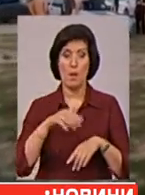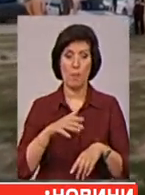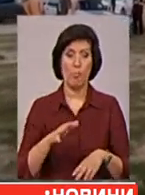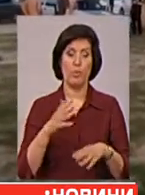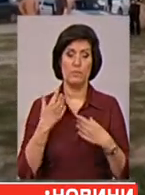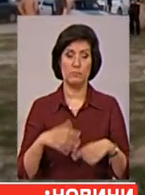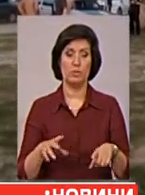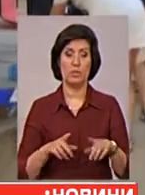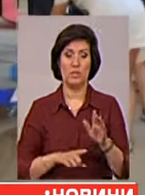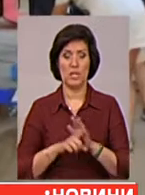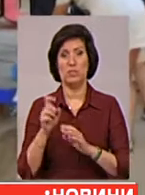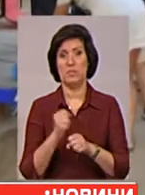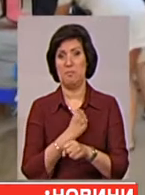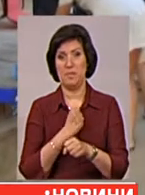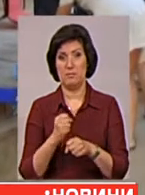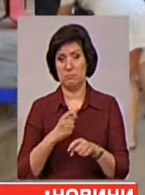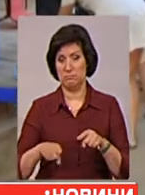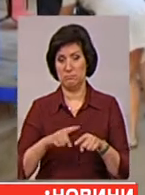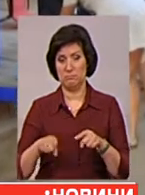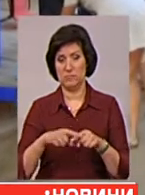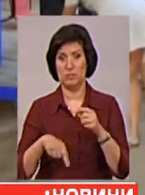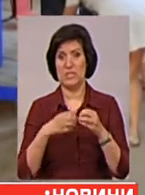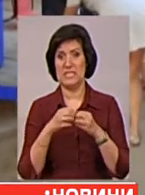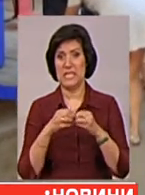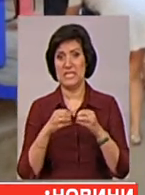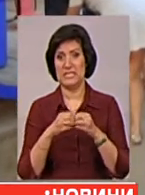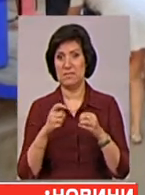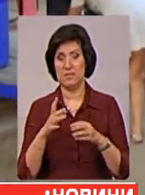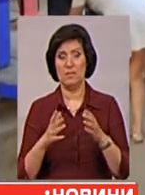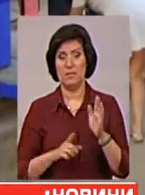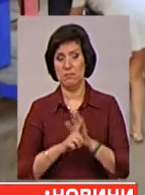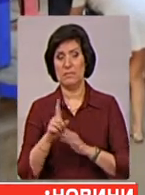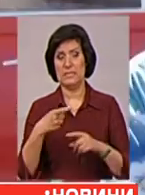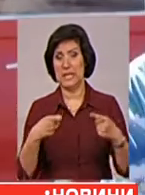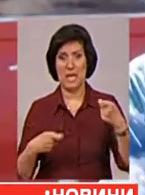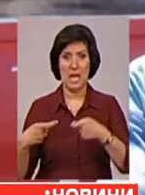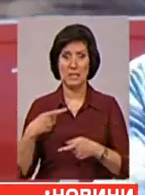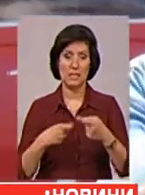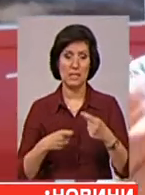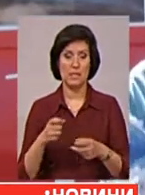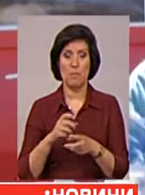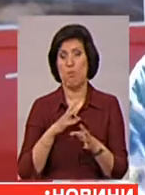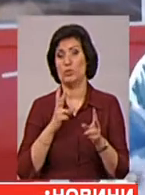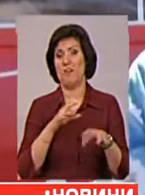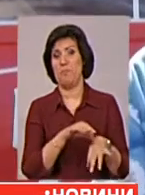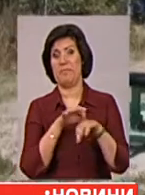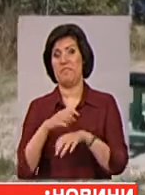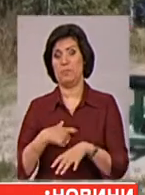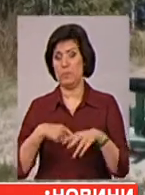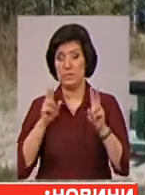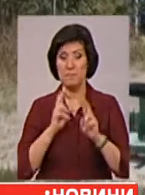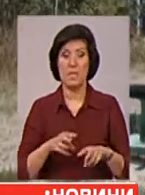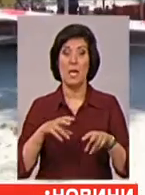скорості вже почалася бійка, скорості. Через 10 вже почала тут стрілянина, може він кого привів з собою, я не знаю.